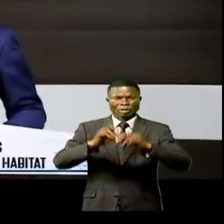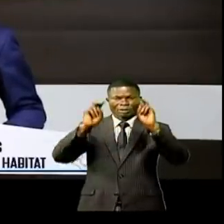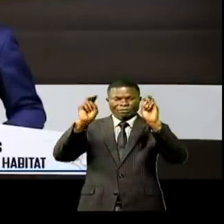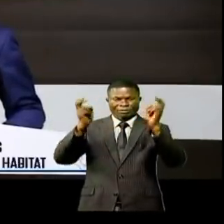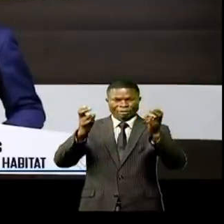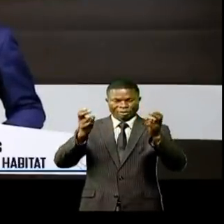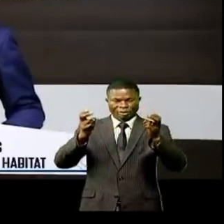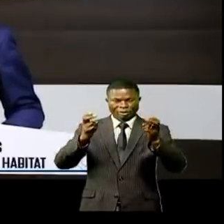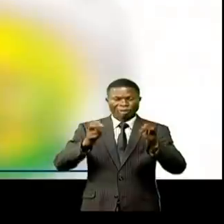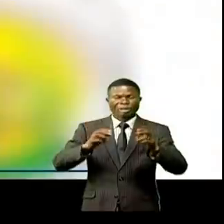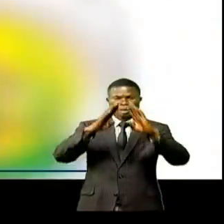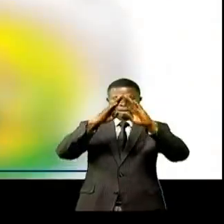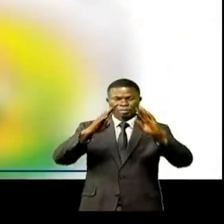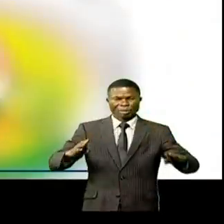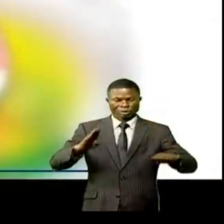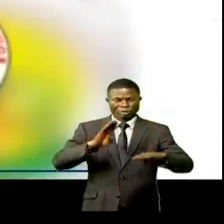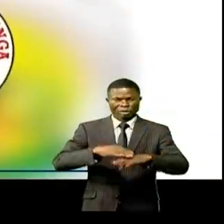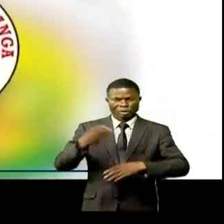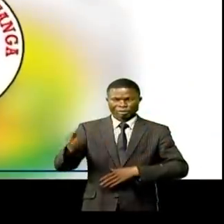et habitat